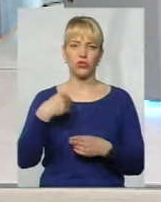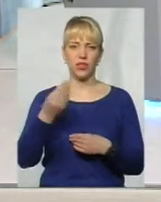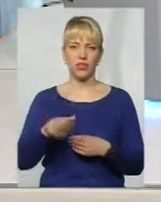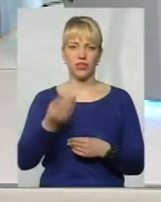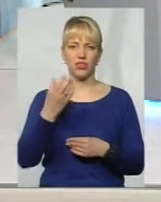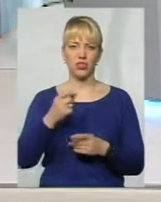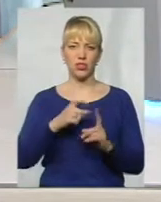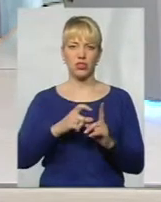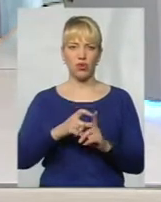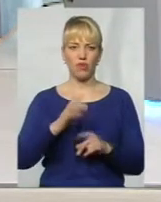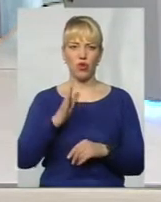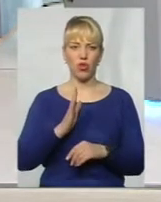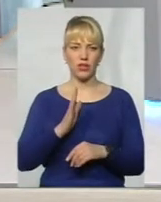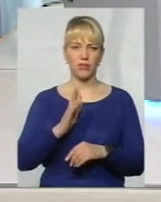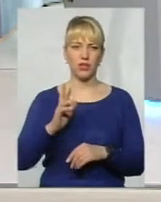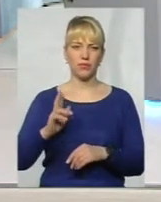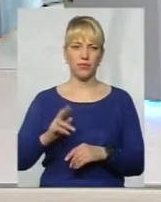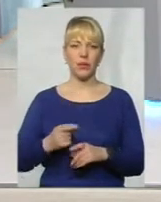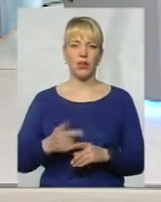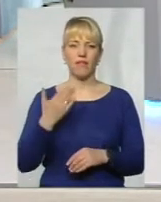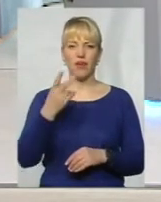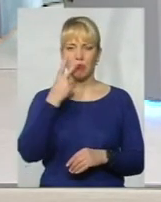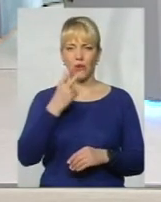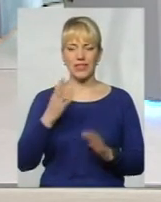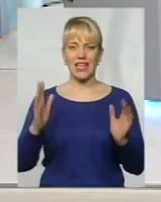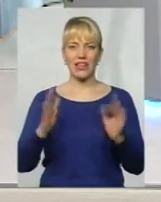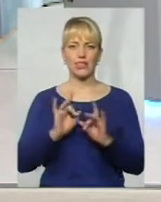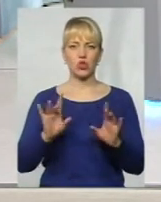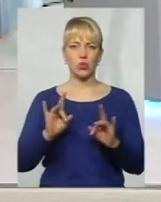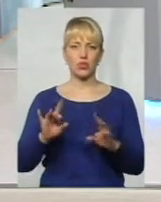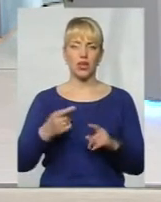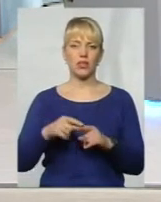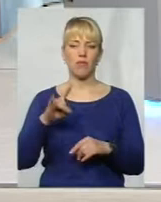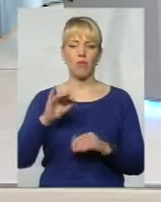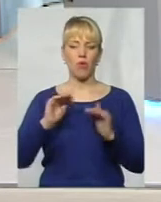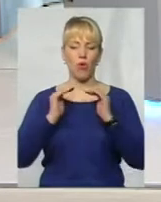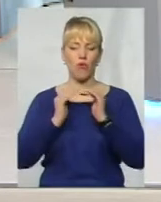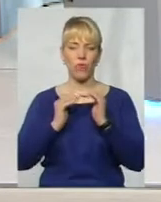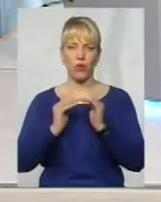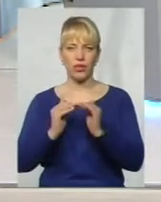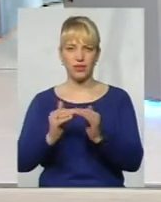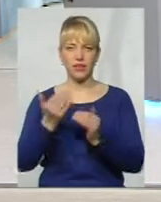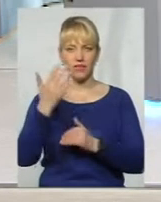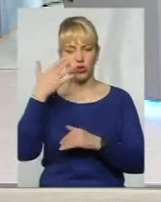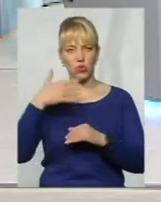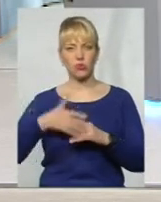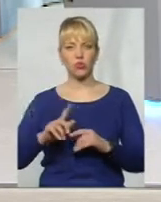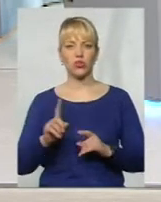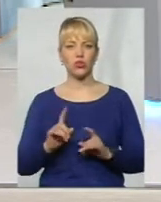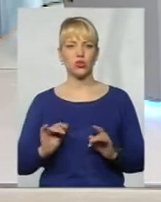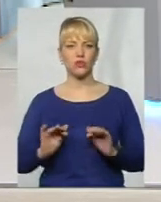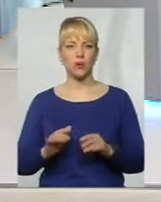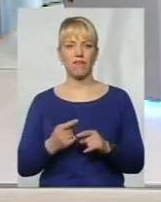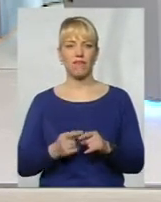Володимиру Анатольовичу. Ви показали сюжет відносно об'єкта укриття. Ви розумієте, справа в тому, що